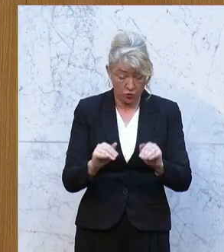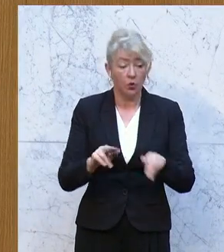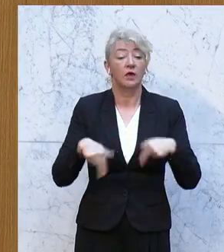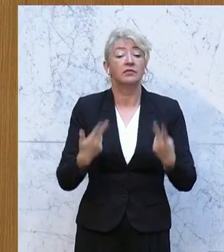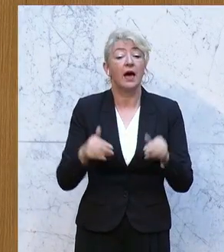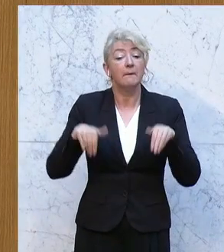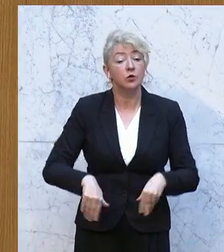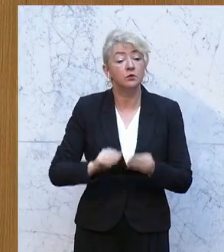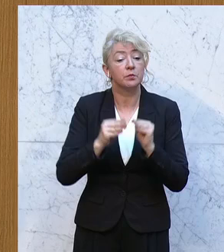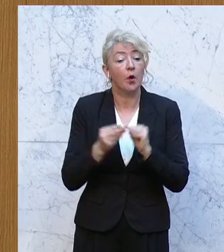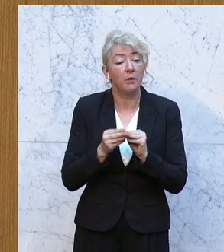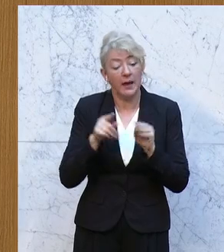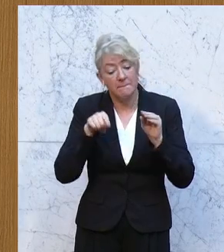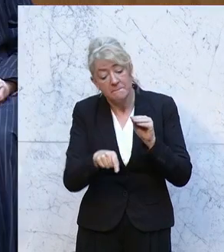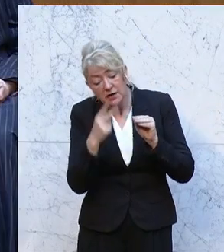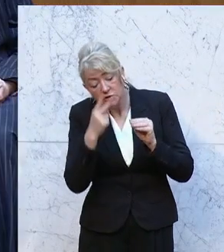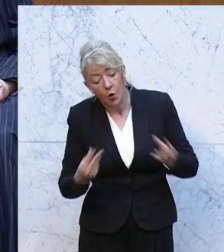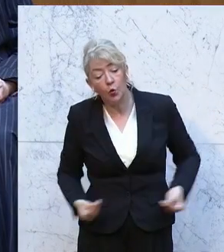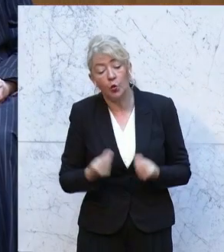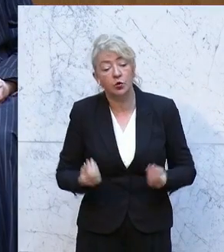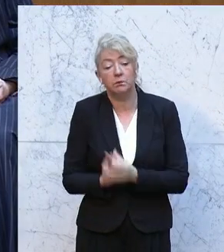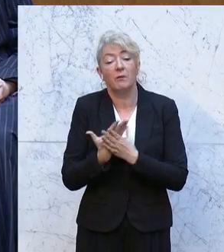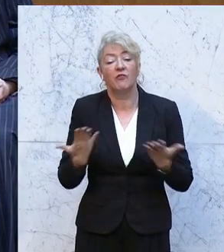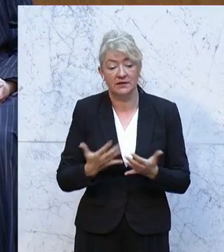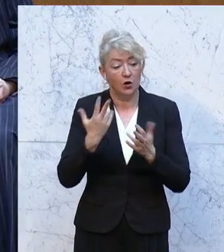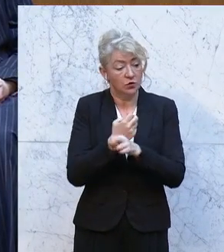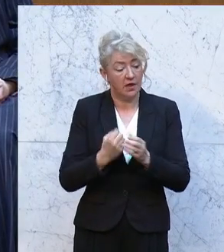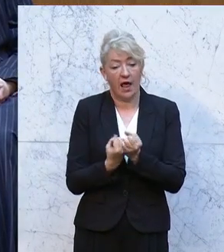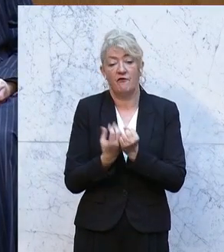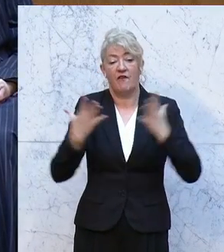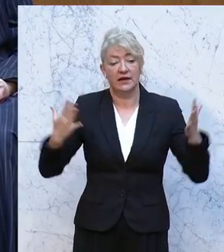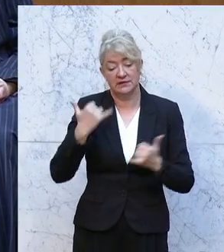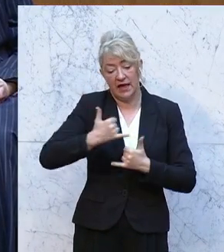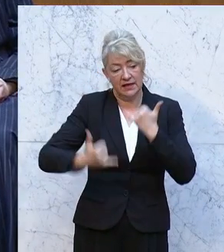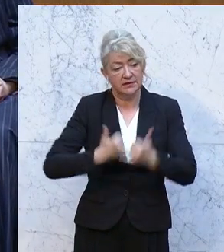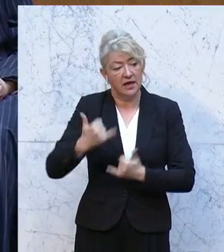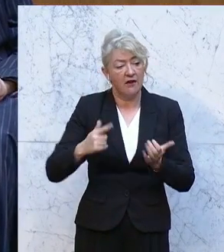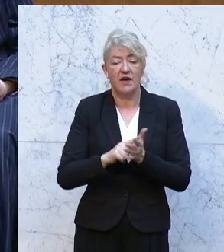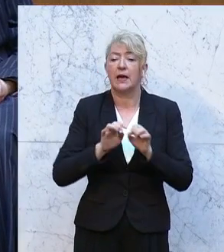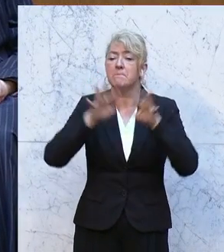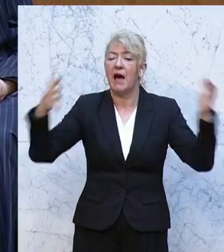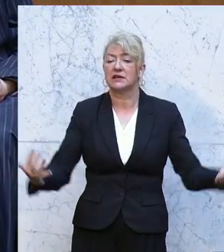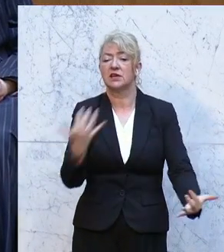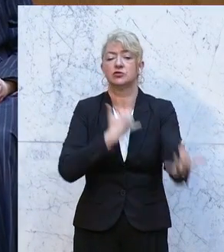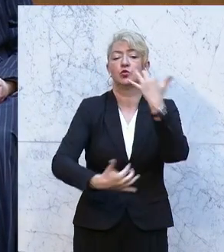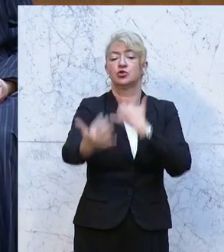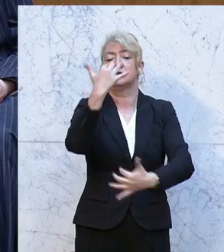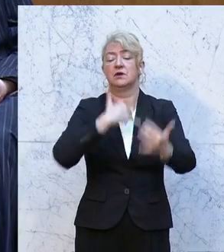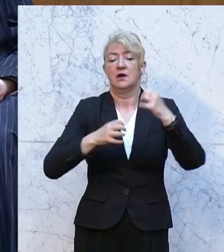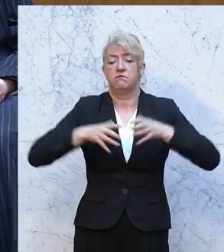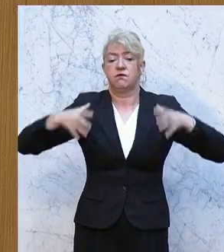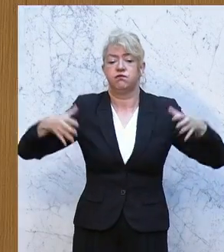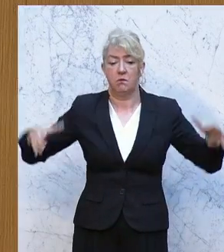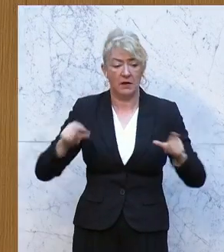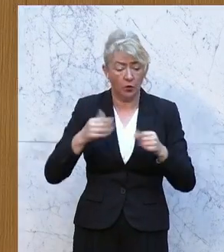Problem einmal an der Wurzel bedenken. Österreich wächst jedes Jahr durch ihre unkontrollierte Massenzuwanderung. Das bedeutet mehr